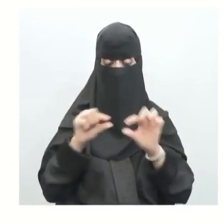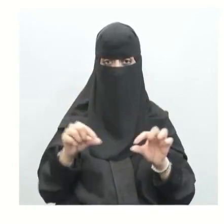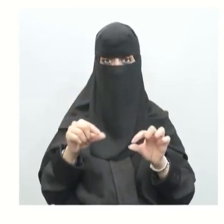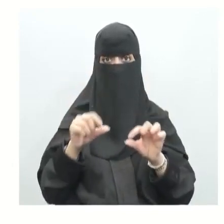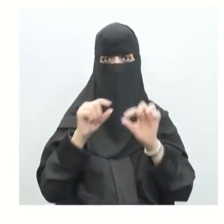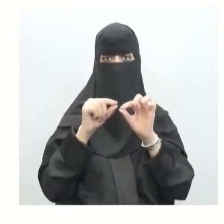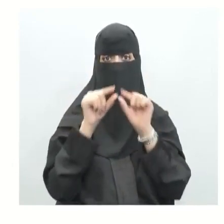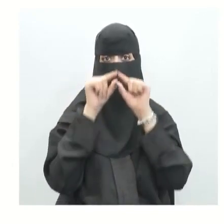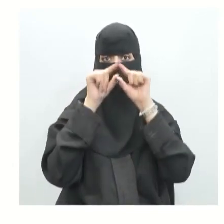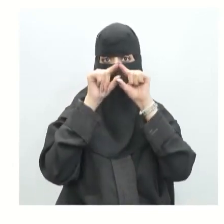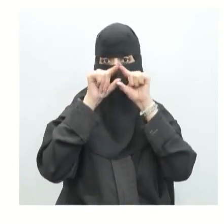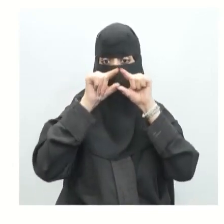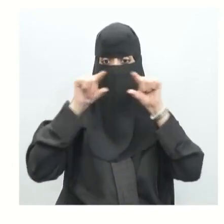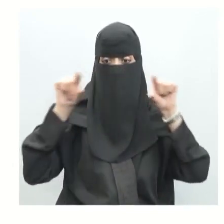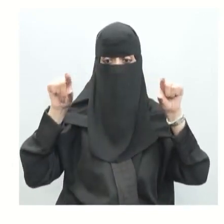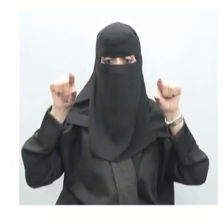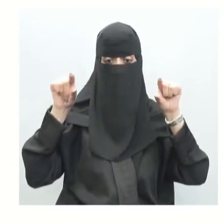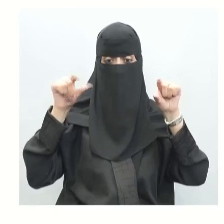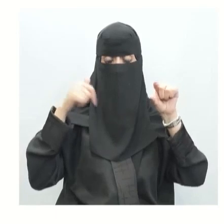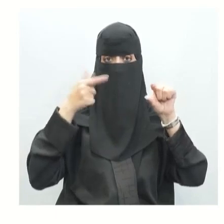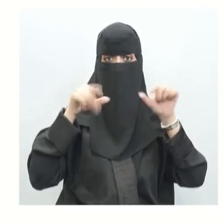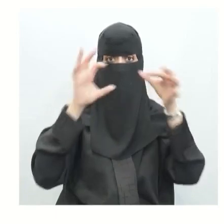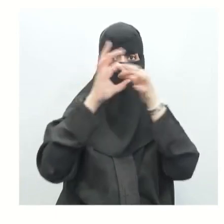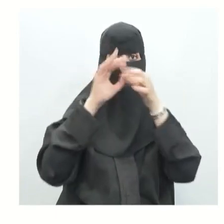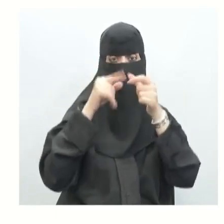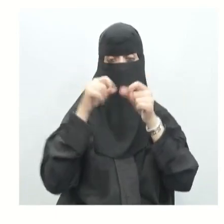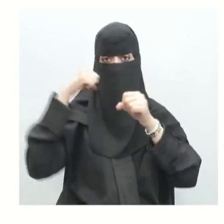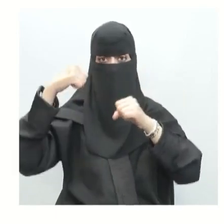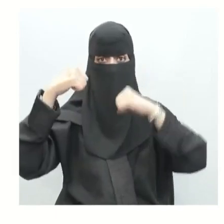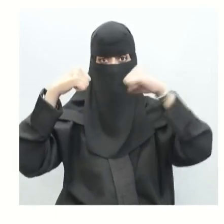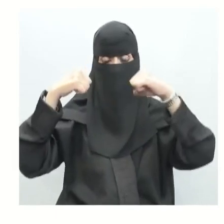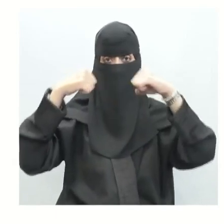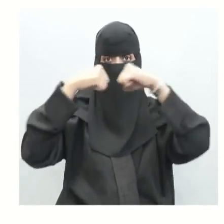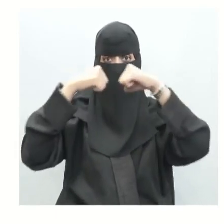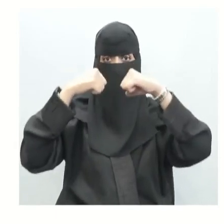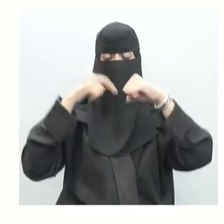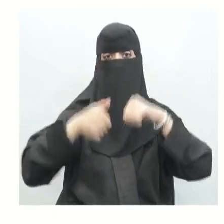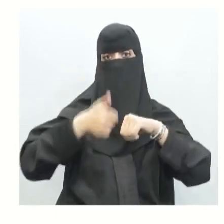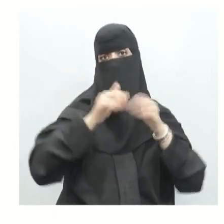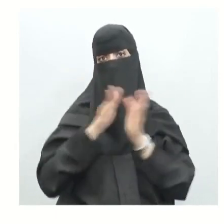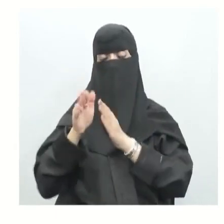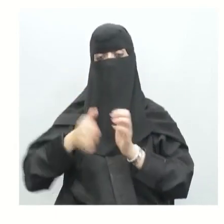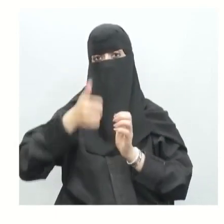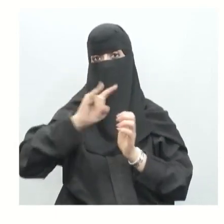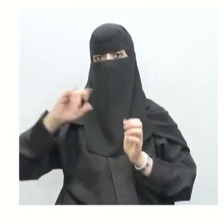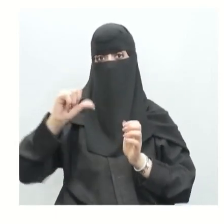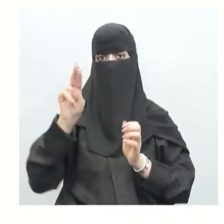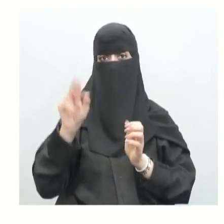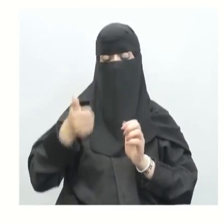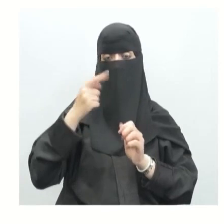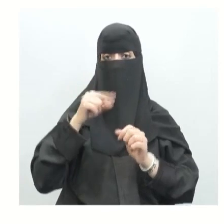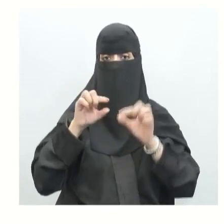بأن الأربطة أشرطة سميكة تربط بين عظم وعظم آخر أما الأوتار هي أشرطة تربط